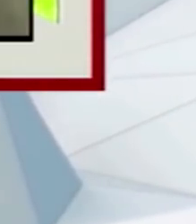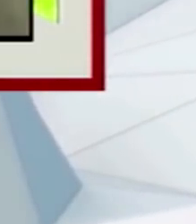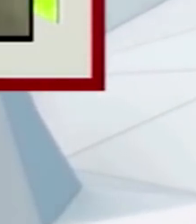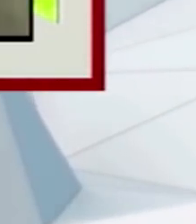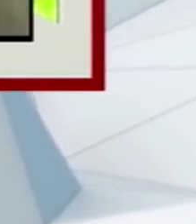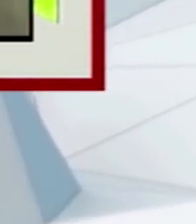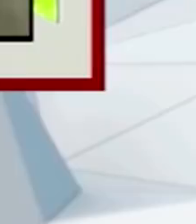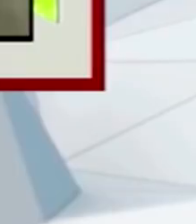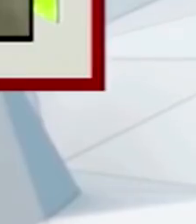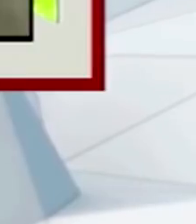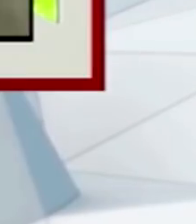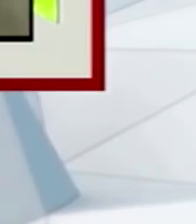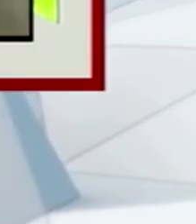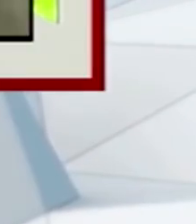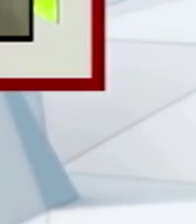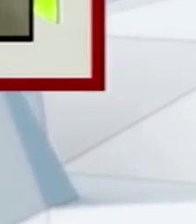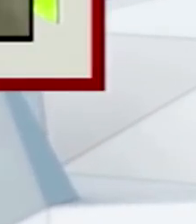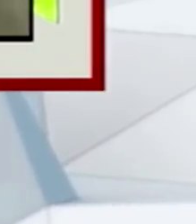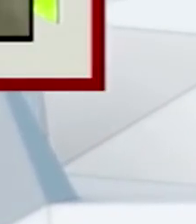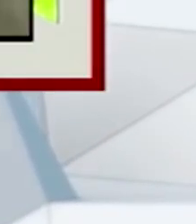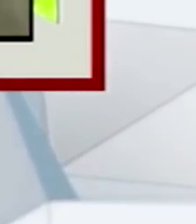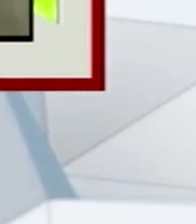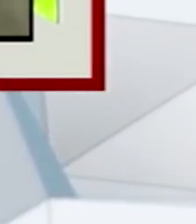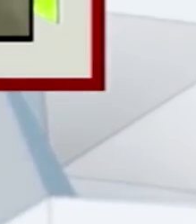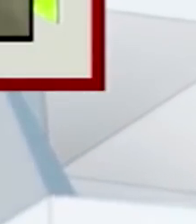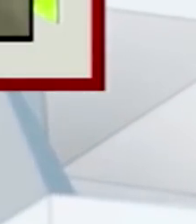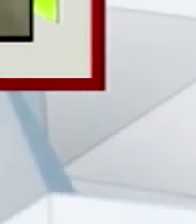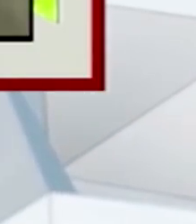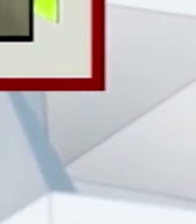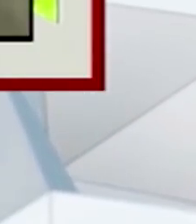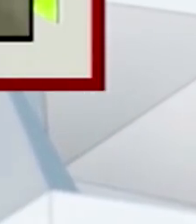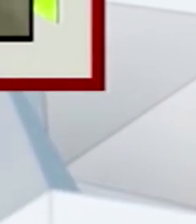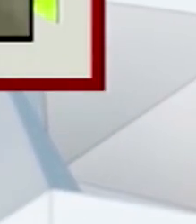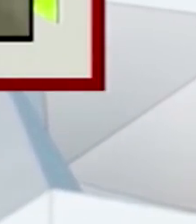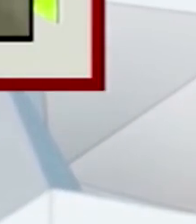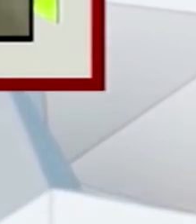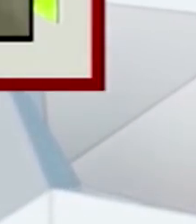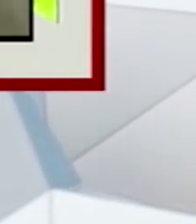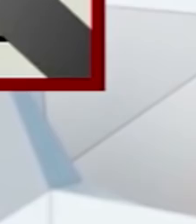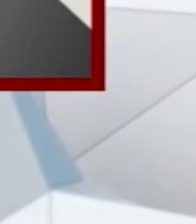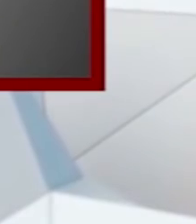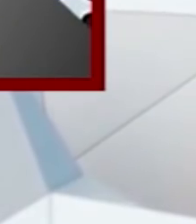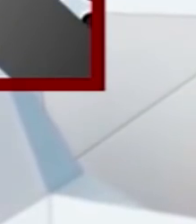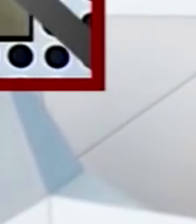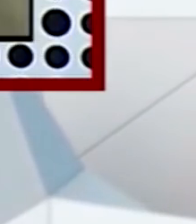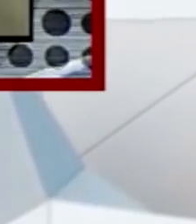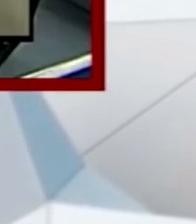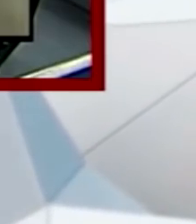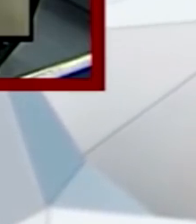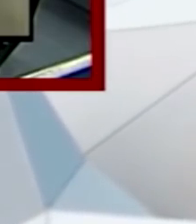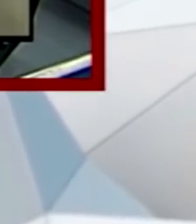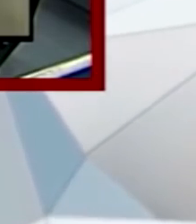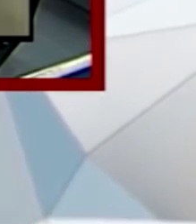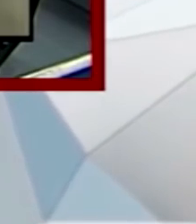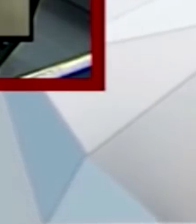мегуто да треба много повеќе да се посветиме како да излезим от таа ситуација. Се